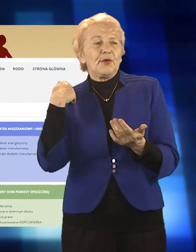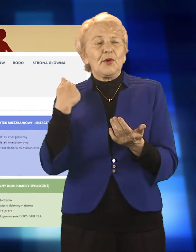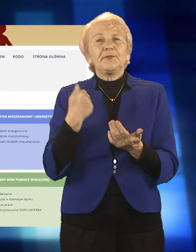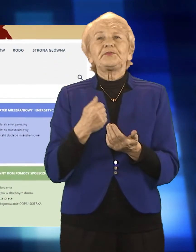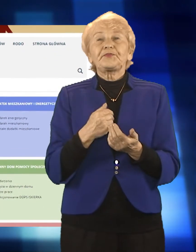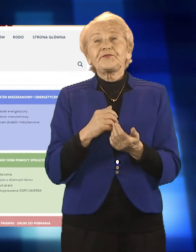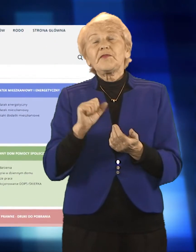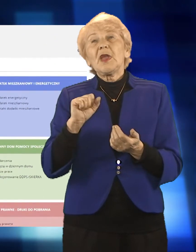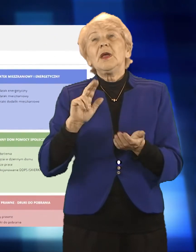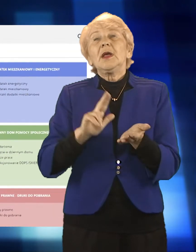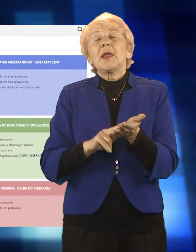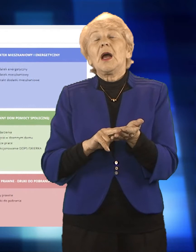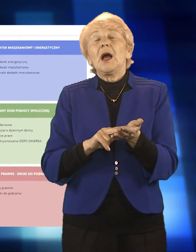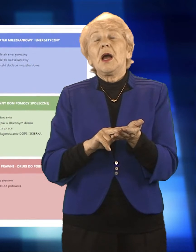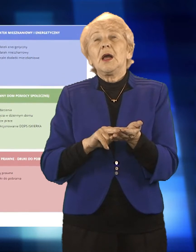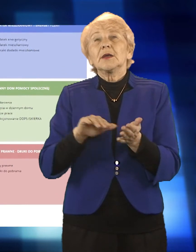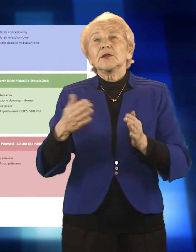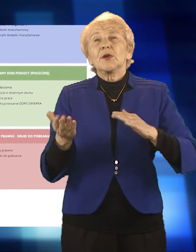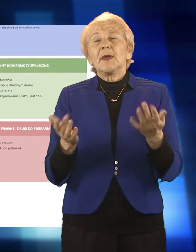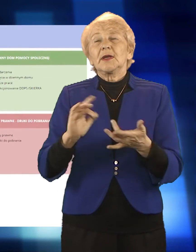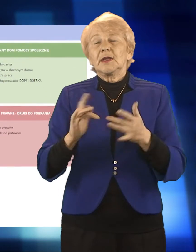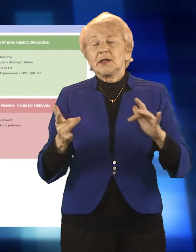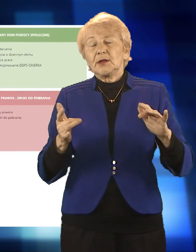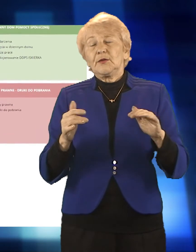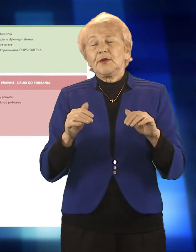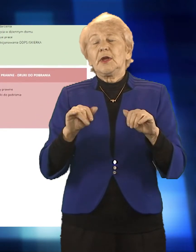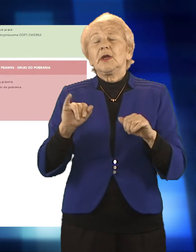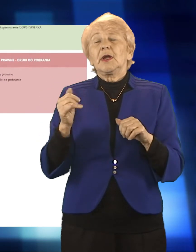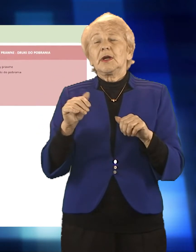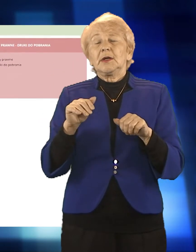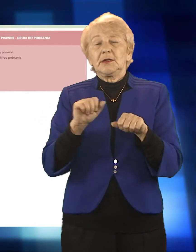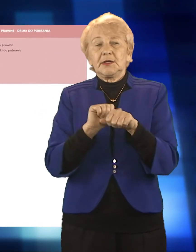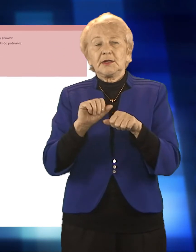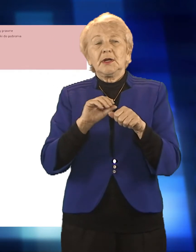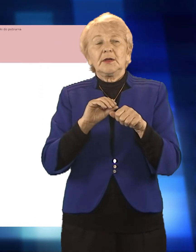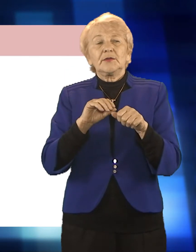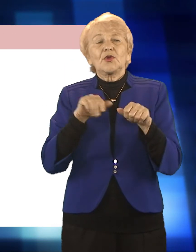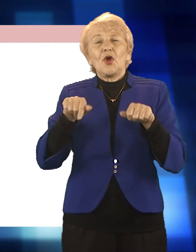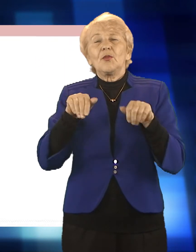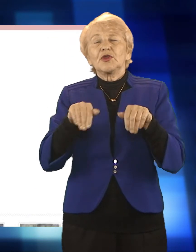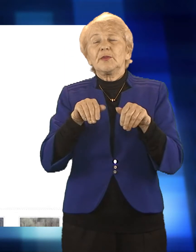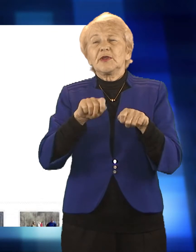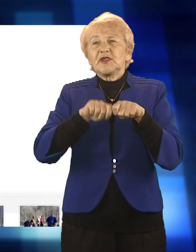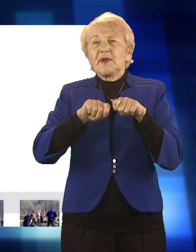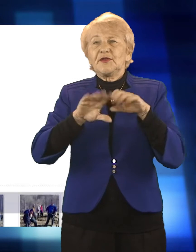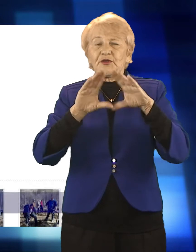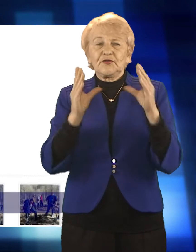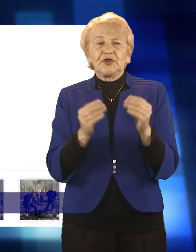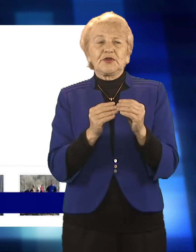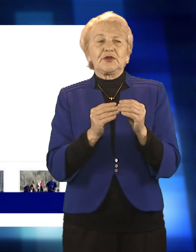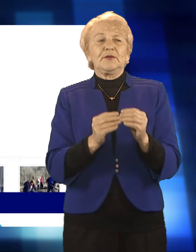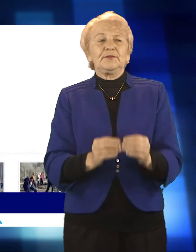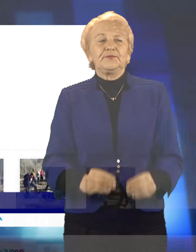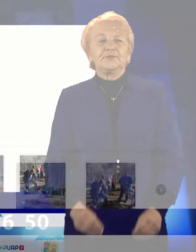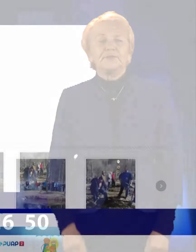dotyczące jego działalności oraz możliwości uzyskania wsparcia, a kontakt z pracownikami instytucji możliwy jest pod numerem telefonu